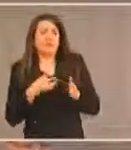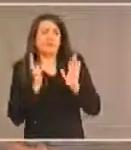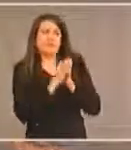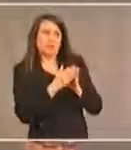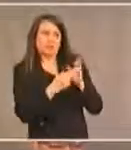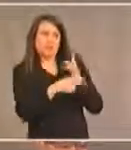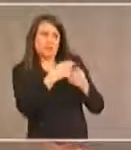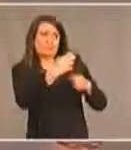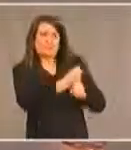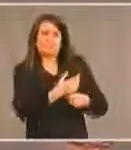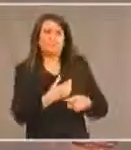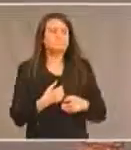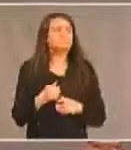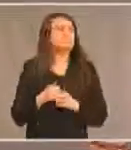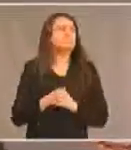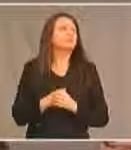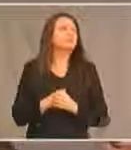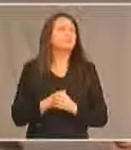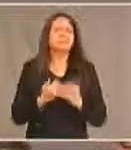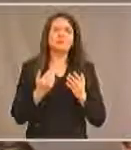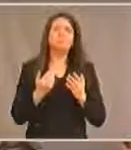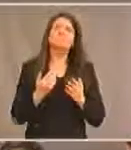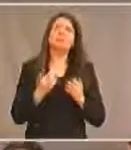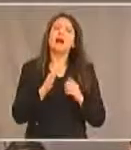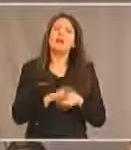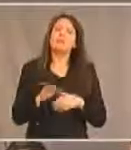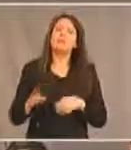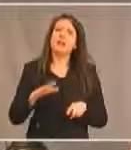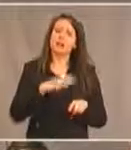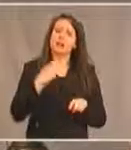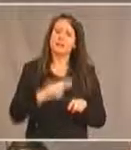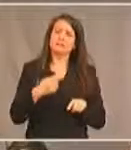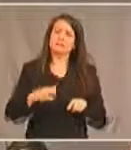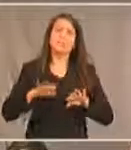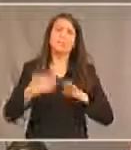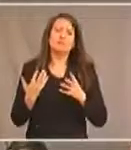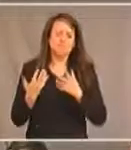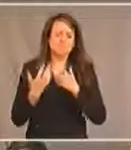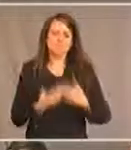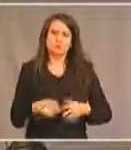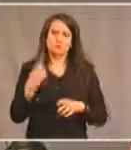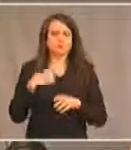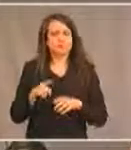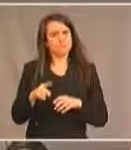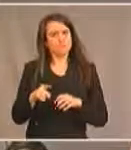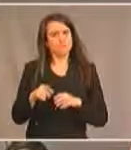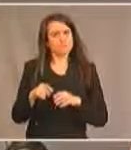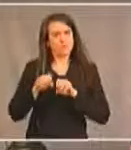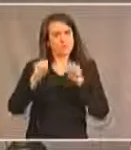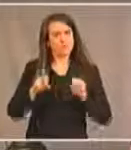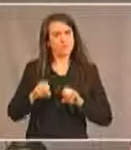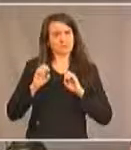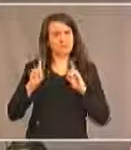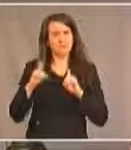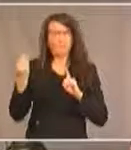comment pensez-vous pouvoir répondre aux besoins d'enfants qui ont un handicap dans le système d'éducation quand le financement vient de deux sources différentes l